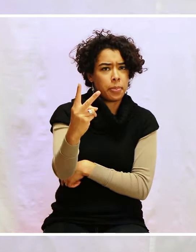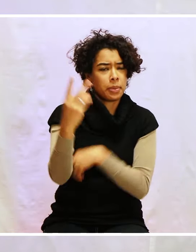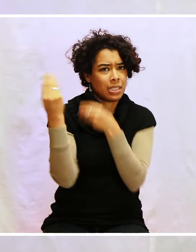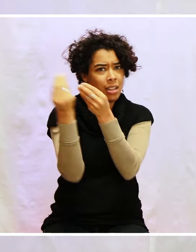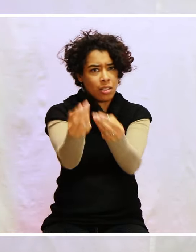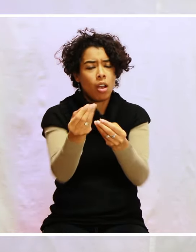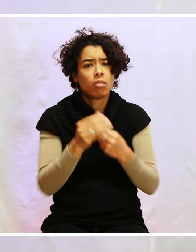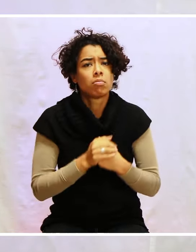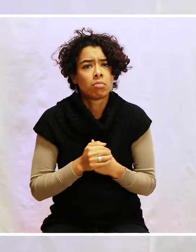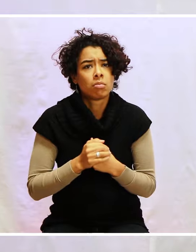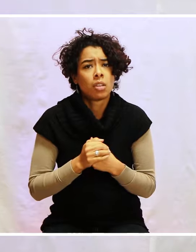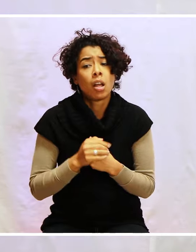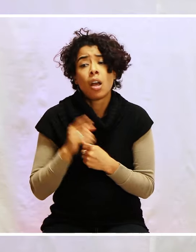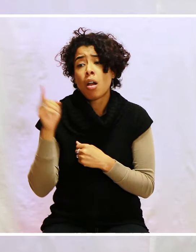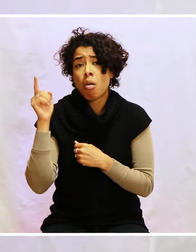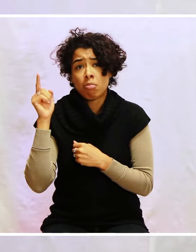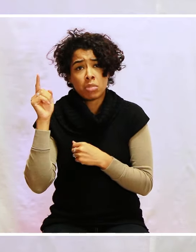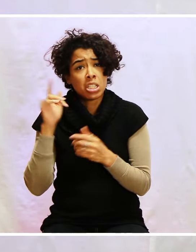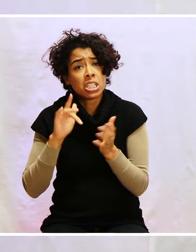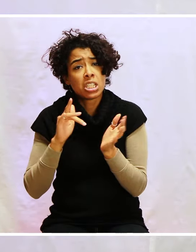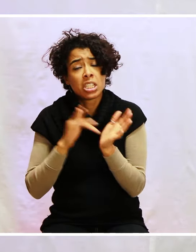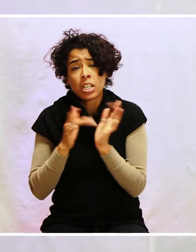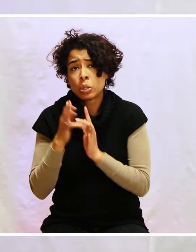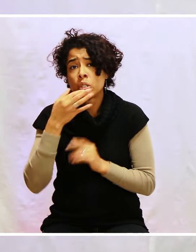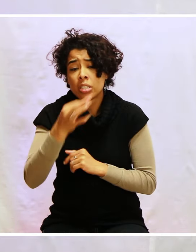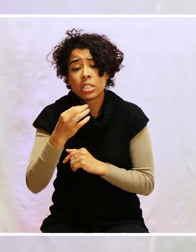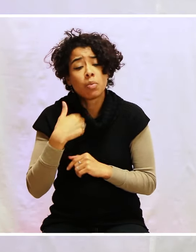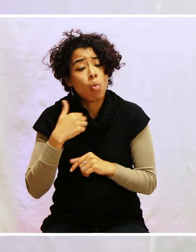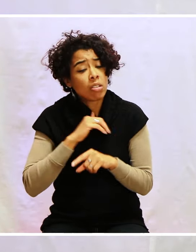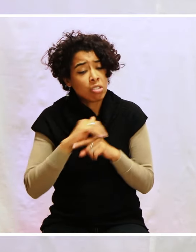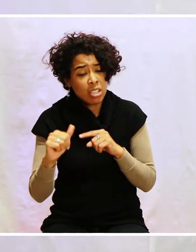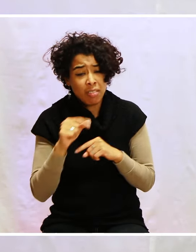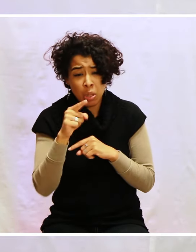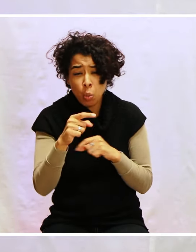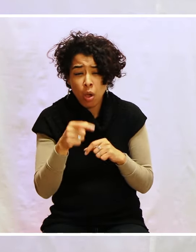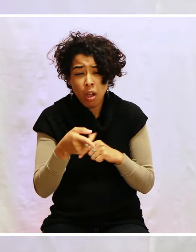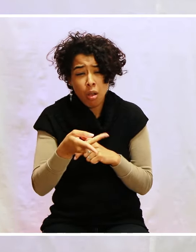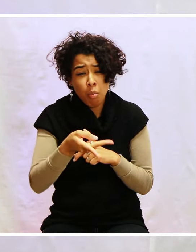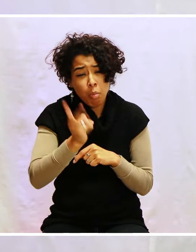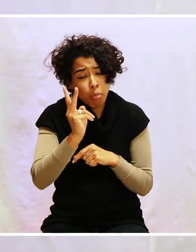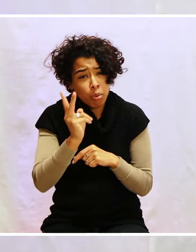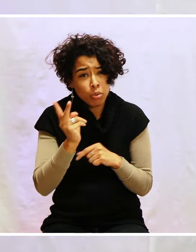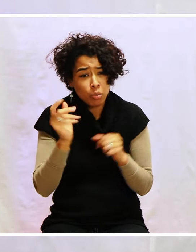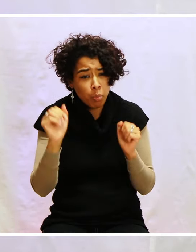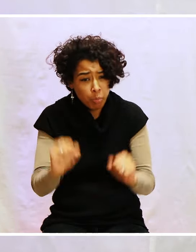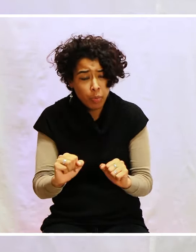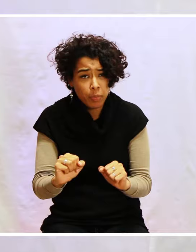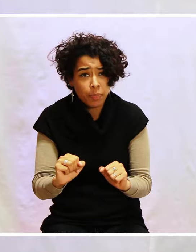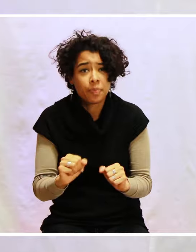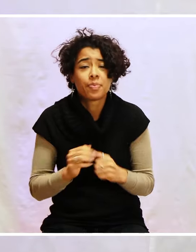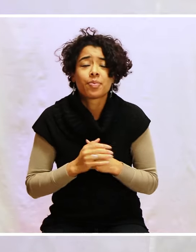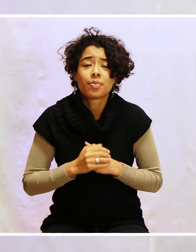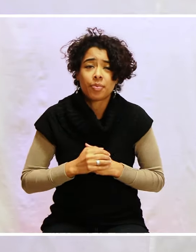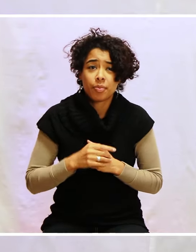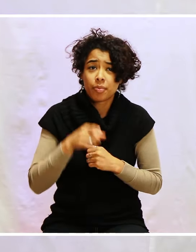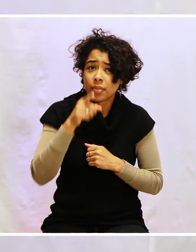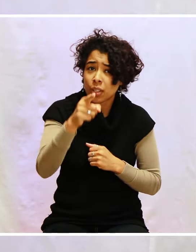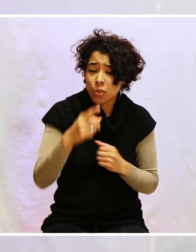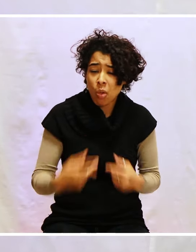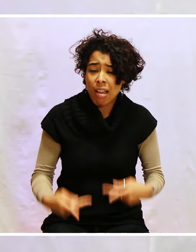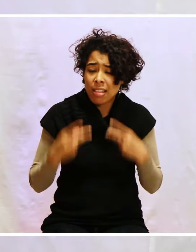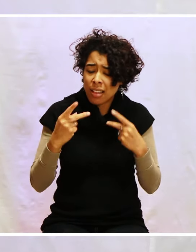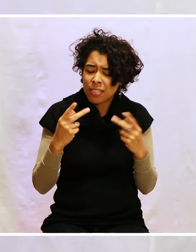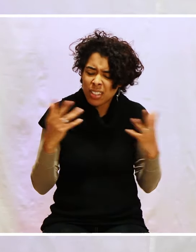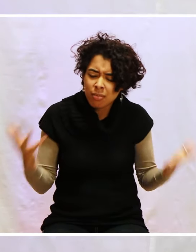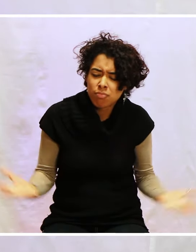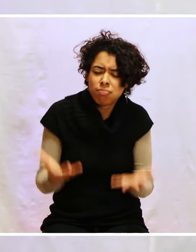des œuvres plus grandes que les miennes parce qu n pas de limite pour mes enfants. Alors que tu sois encouragé, fortifié et que ta vision soit